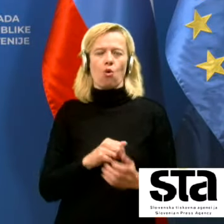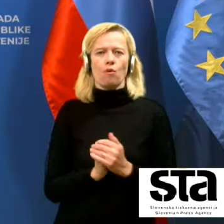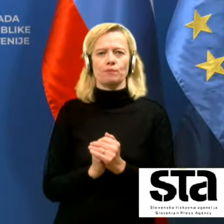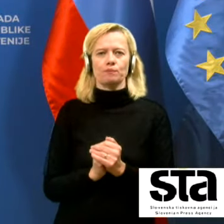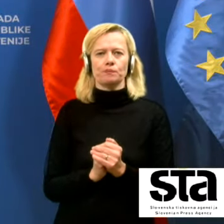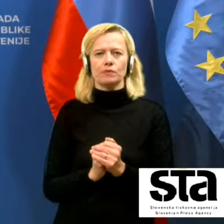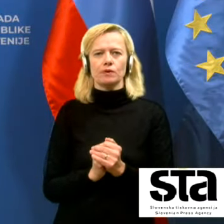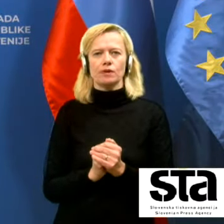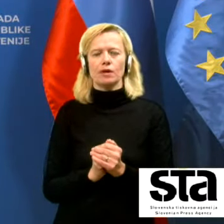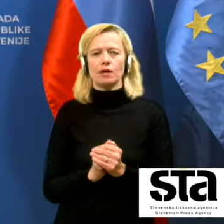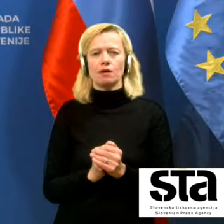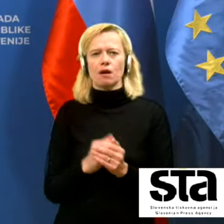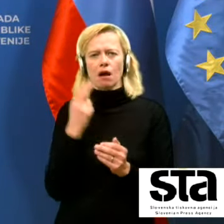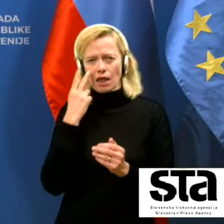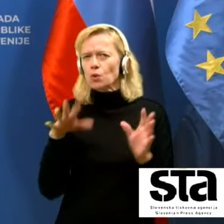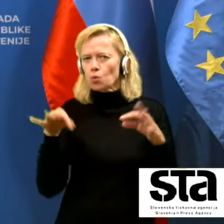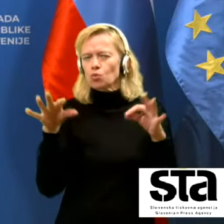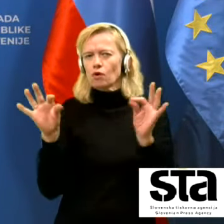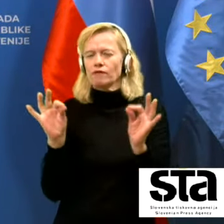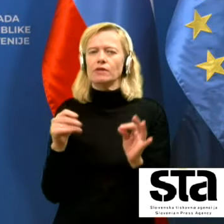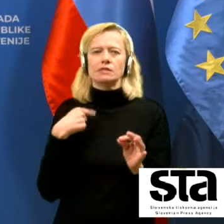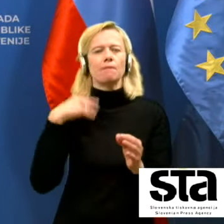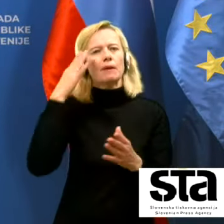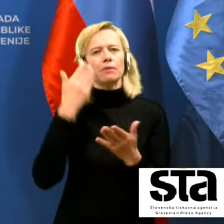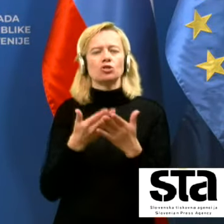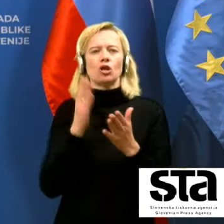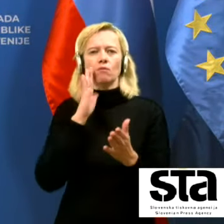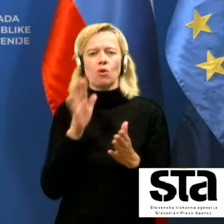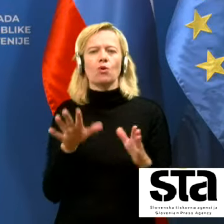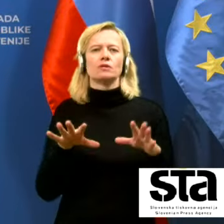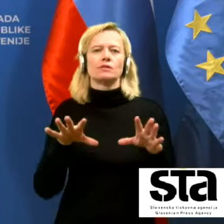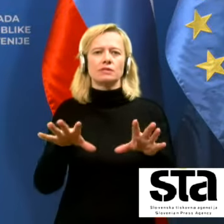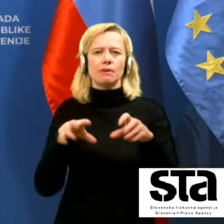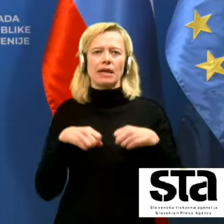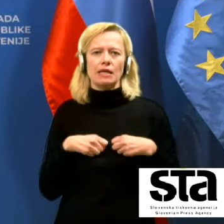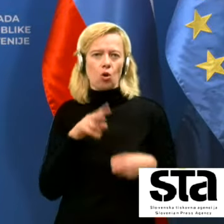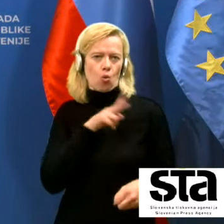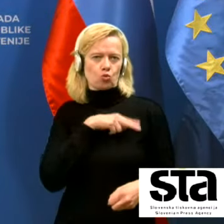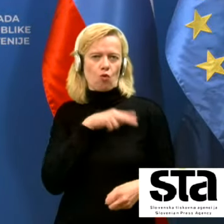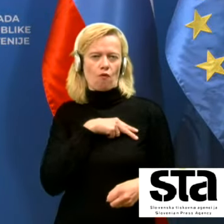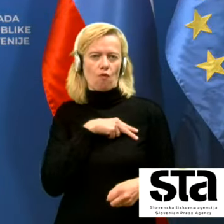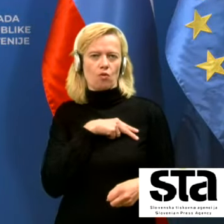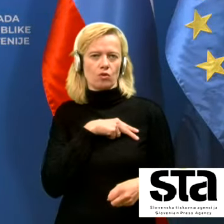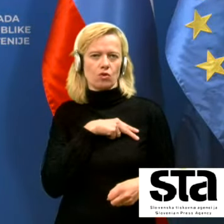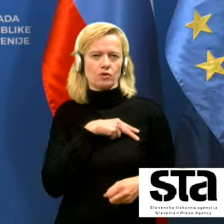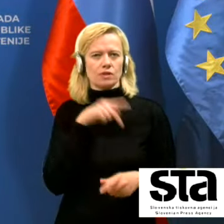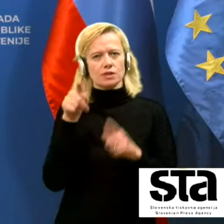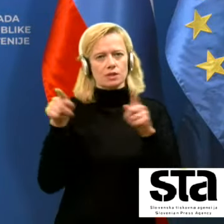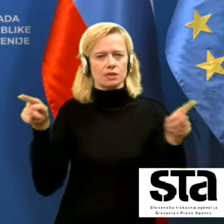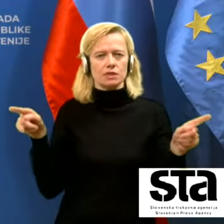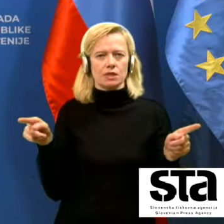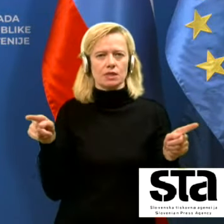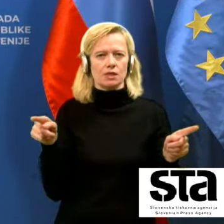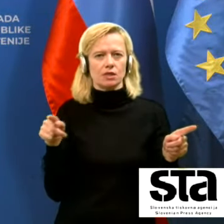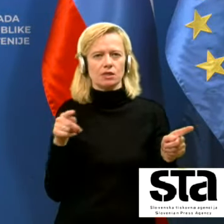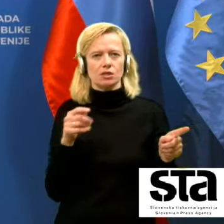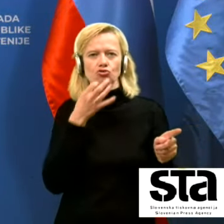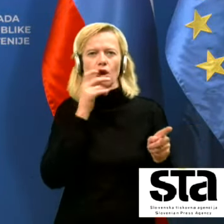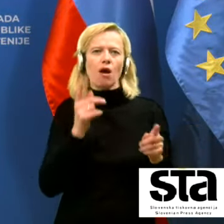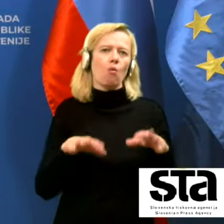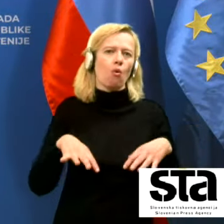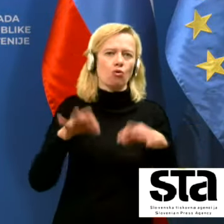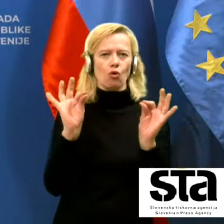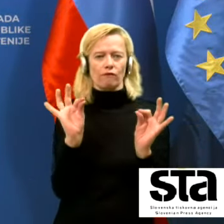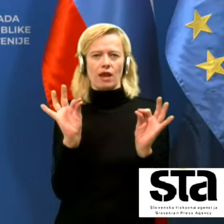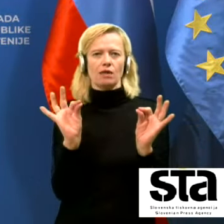sem prepričan da bo tudi sprejeta odgovornost tistih kjer je pač karkoli že ugotovljenega da je